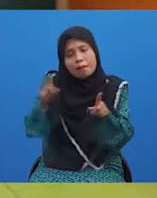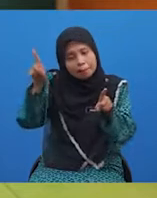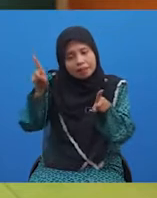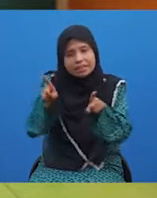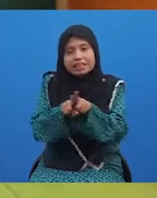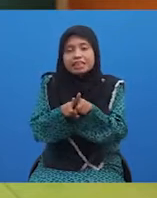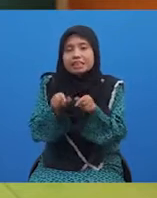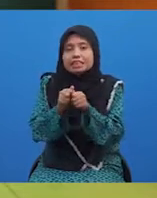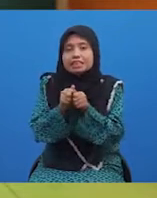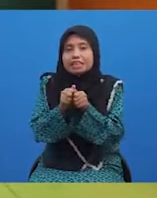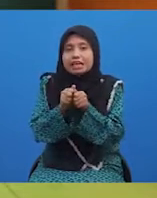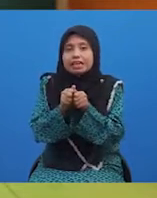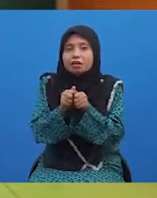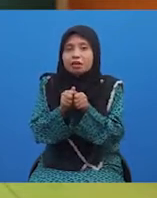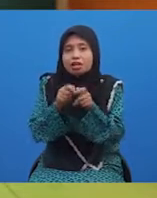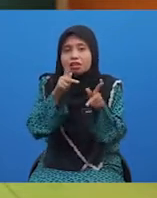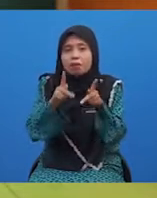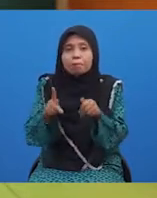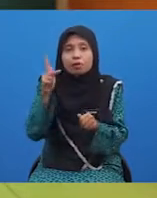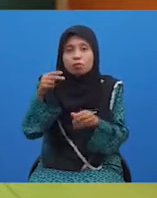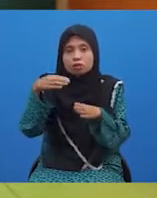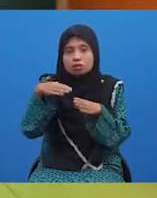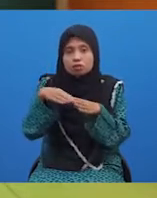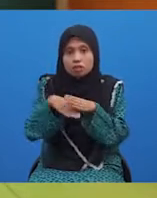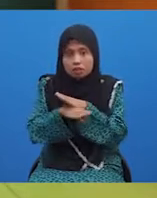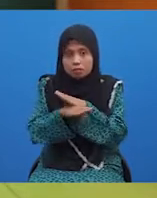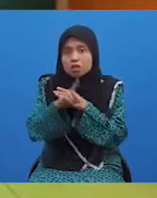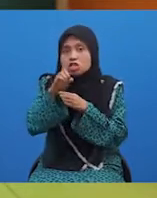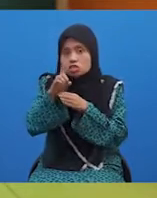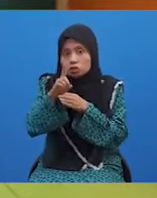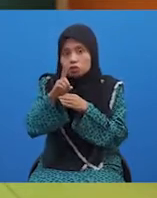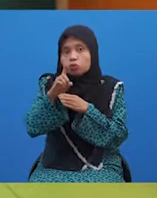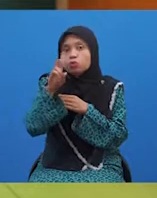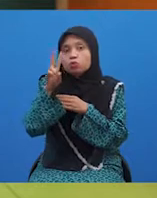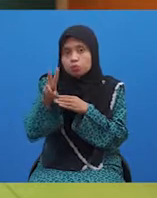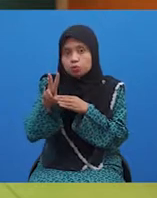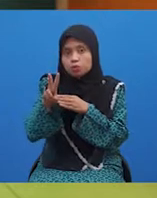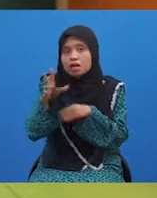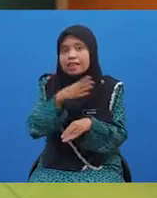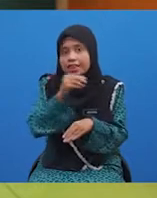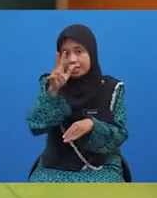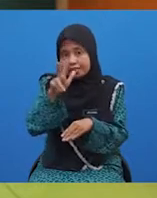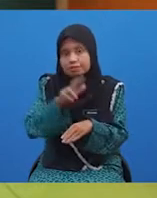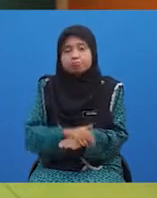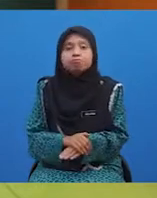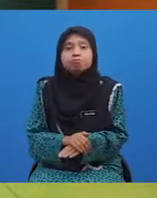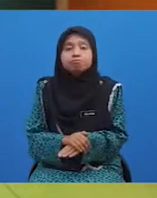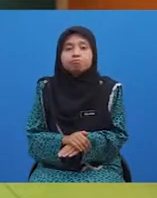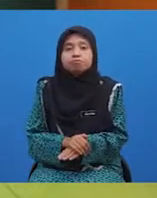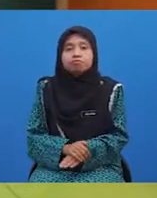padankan dengan unsur binaan kata penguat yang terdapat dalam satu, dua dan tiga.